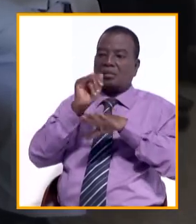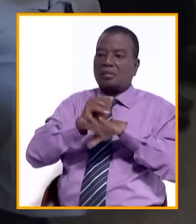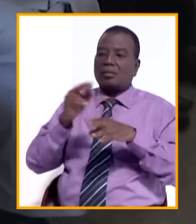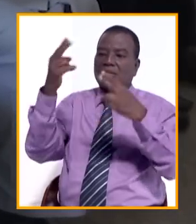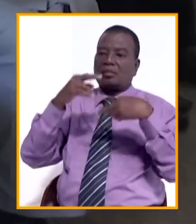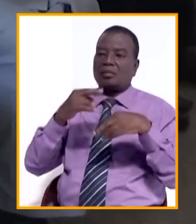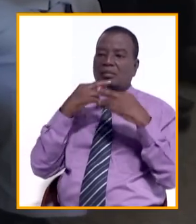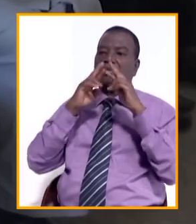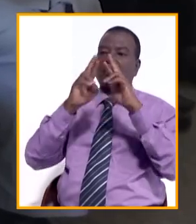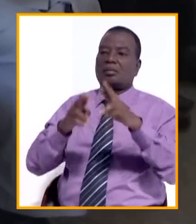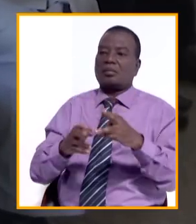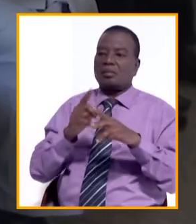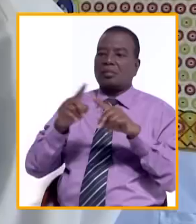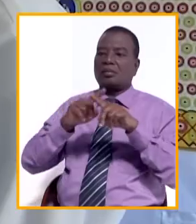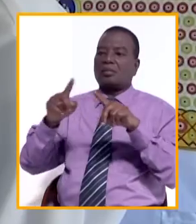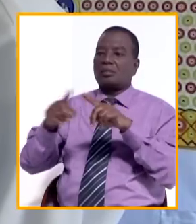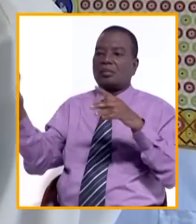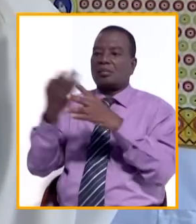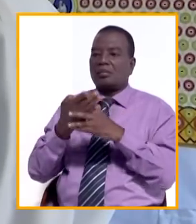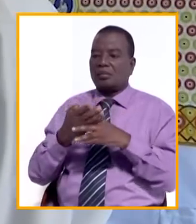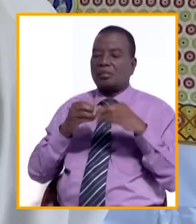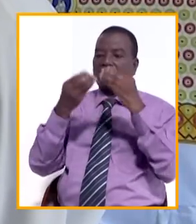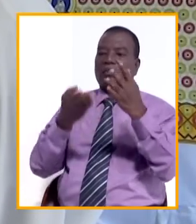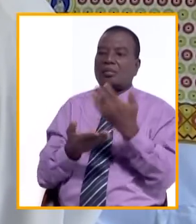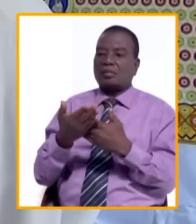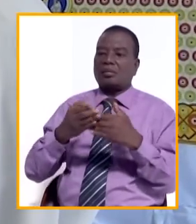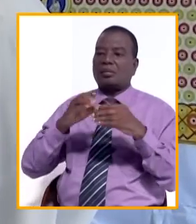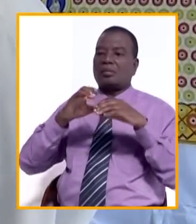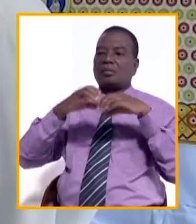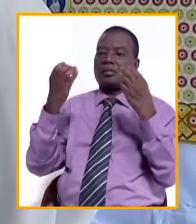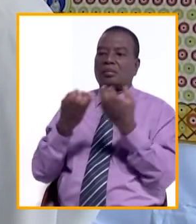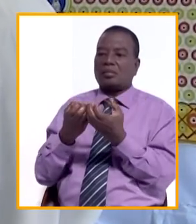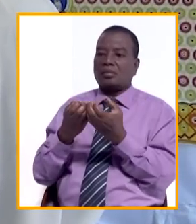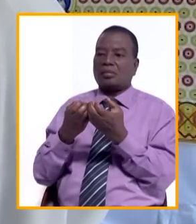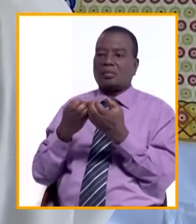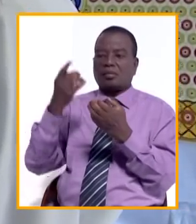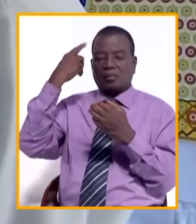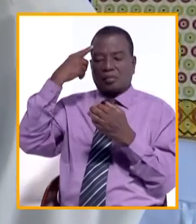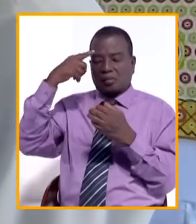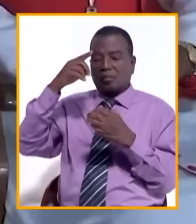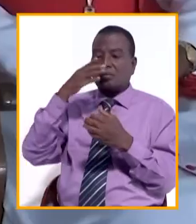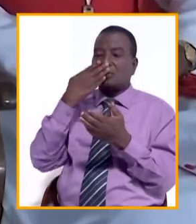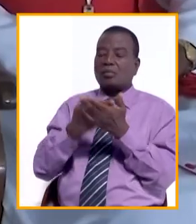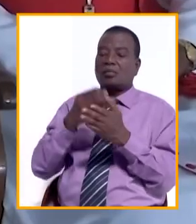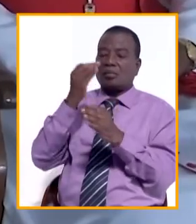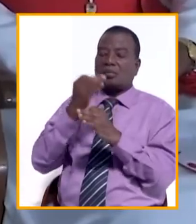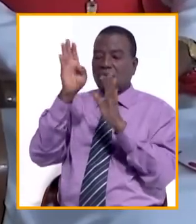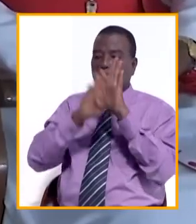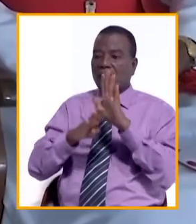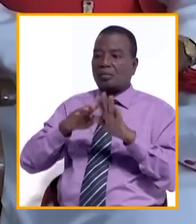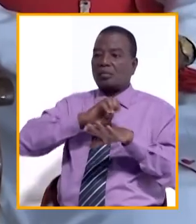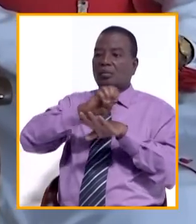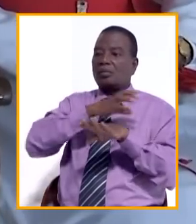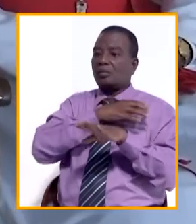différents dossiers soumis par la commission épiscopale chargée du clergé. Pour son bon fonctionnement, gage d'une